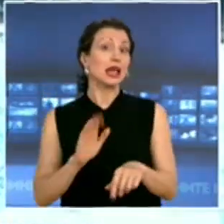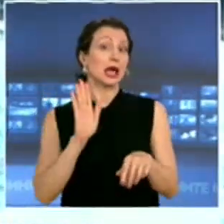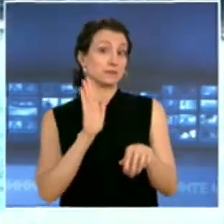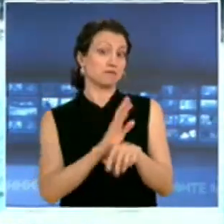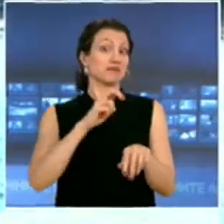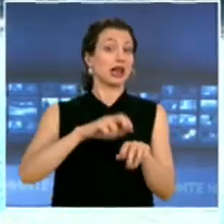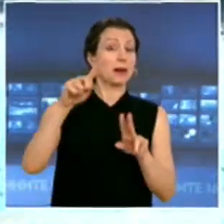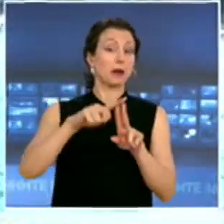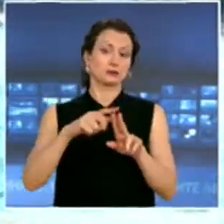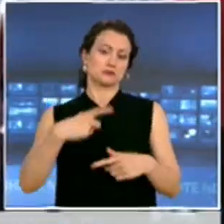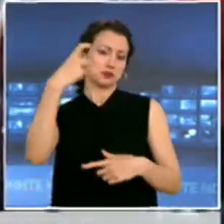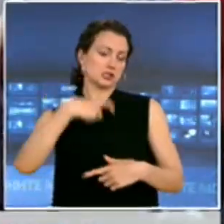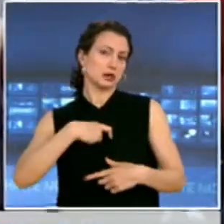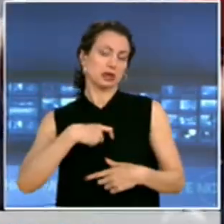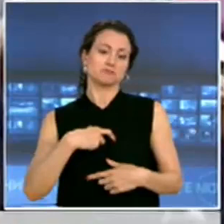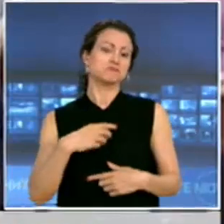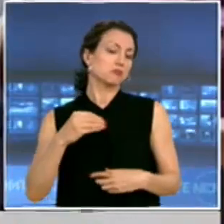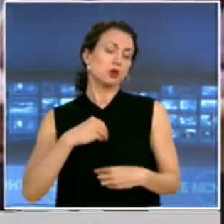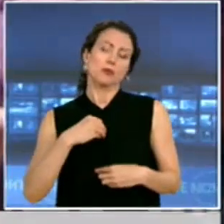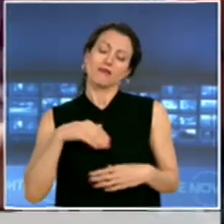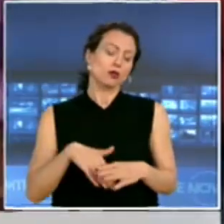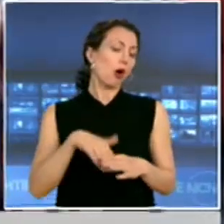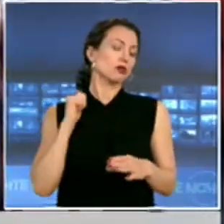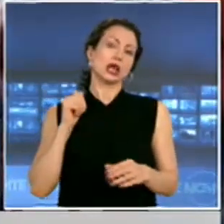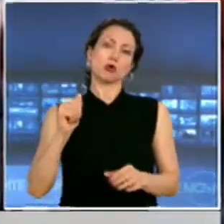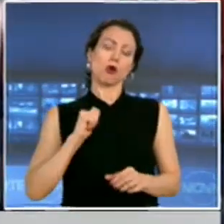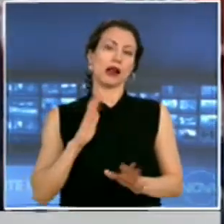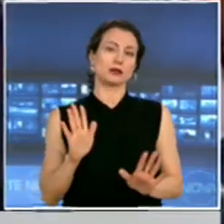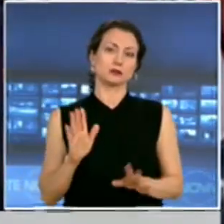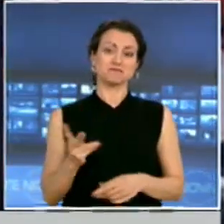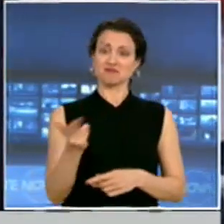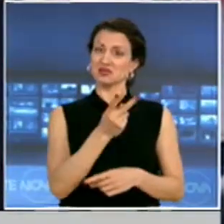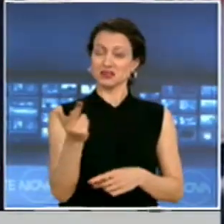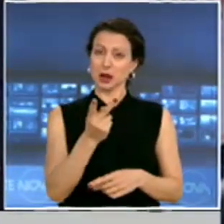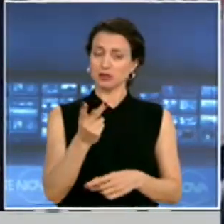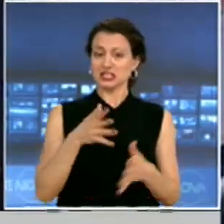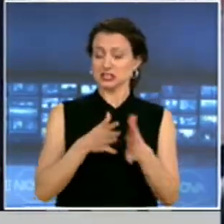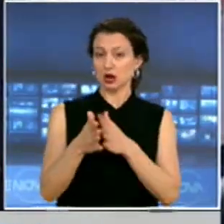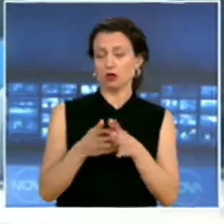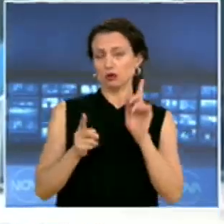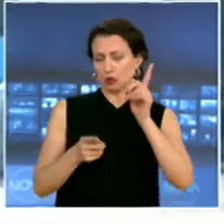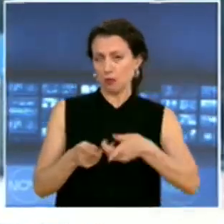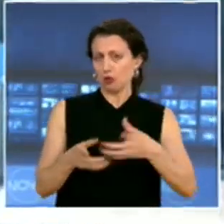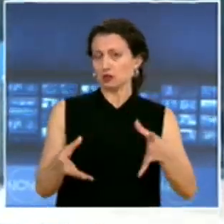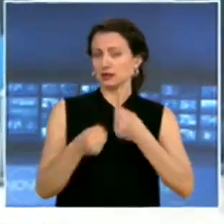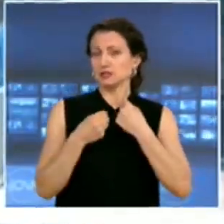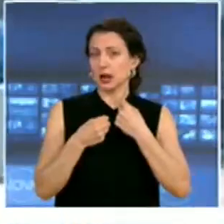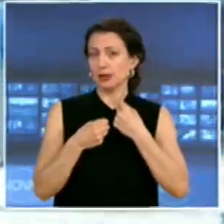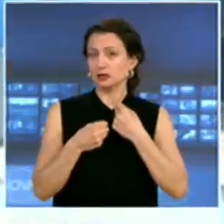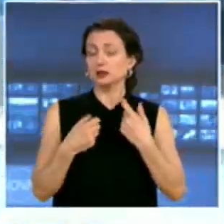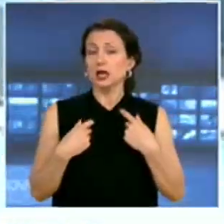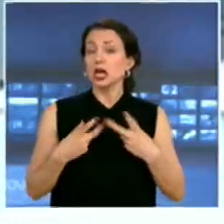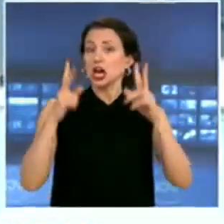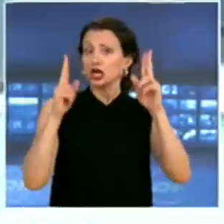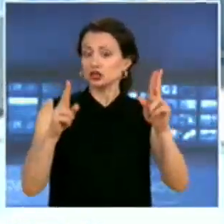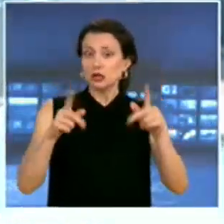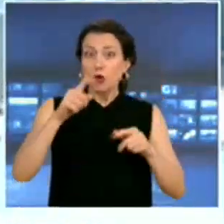от охраната си от НЕСЕО. Както винаги и господин Дуган и господин Пеевски са хора, които могат да вземат решения, важни за